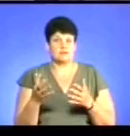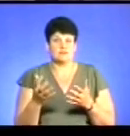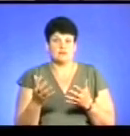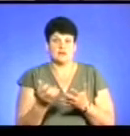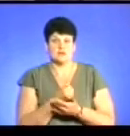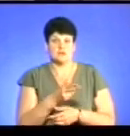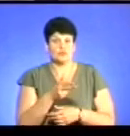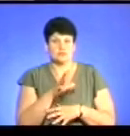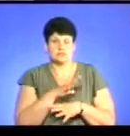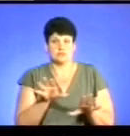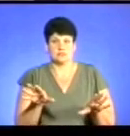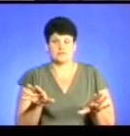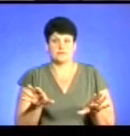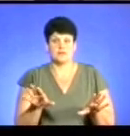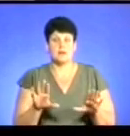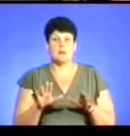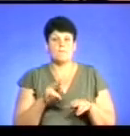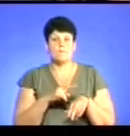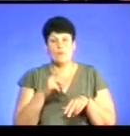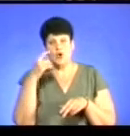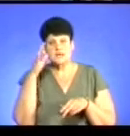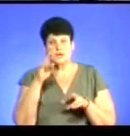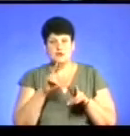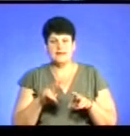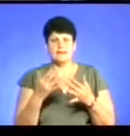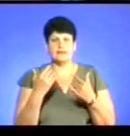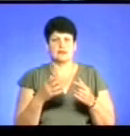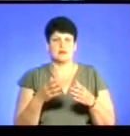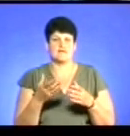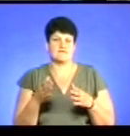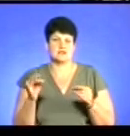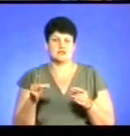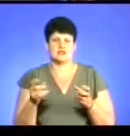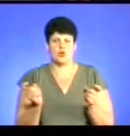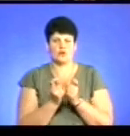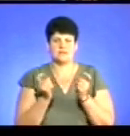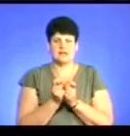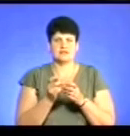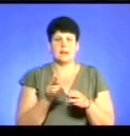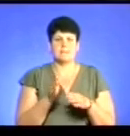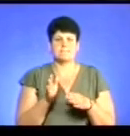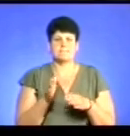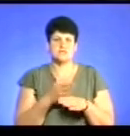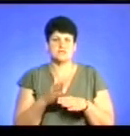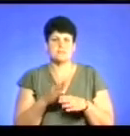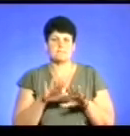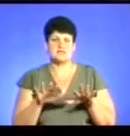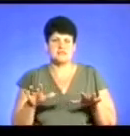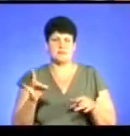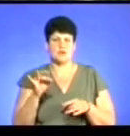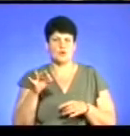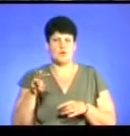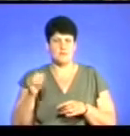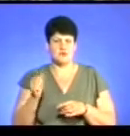було. Поліція розглядає кілька версій. Насамперед, конфлікт між місцевими та ромами, на яких скаржилися тернополяни.